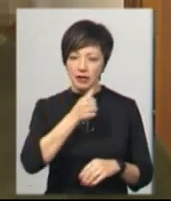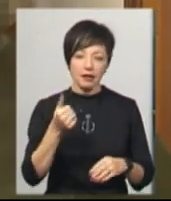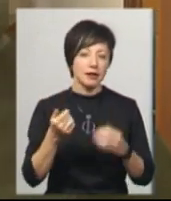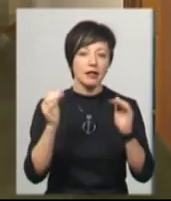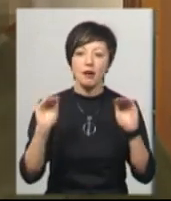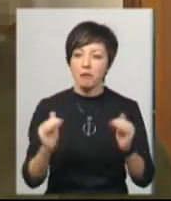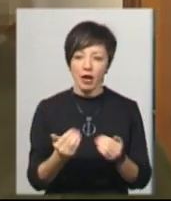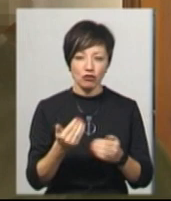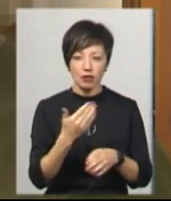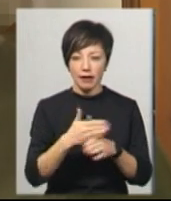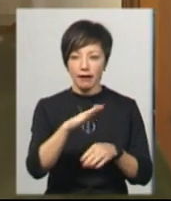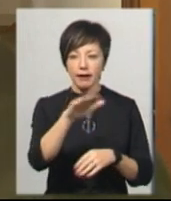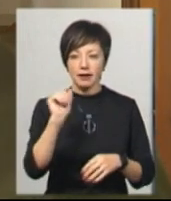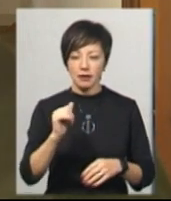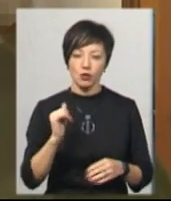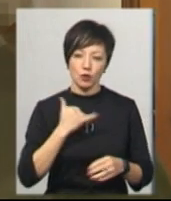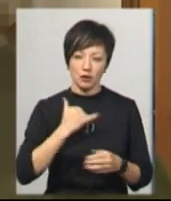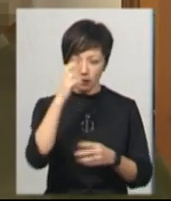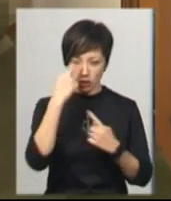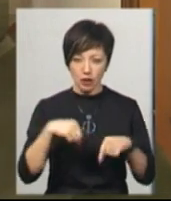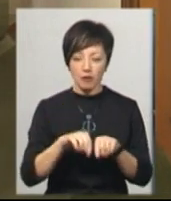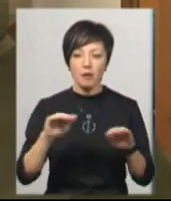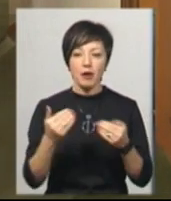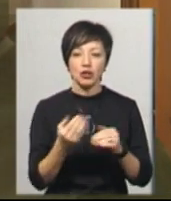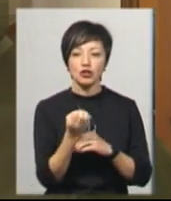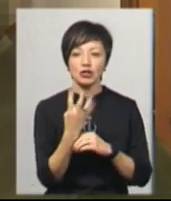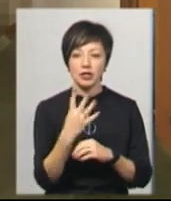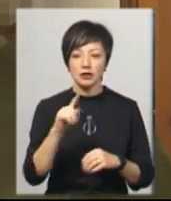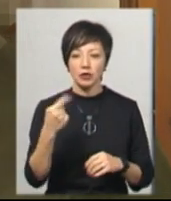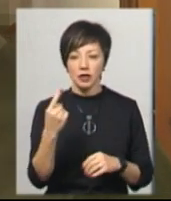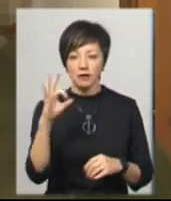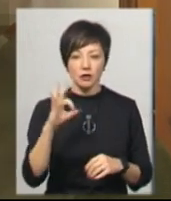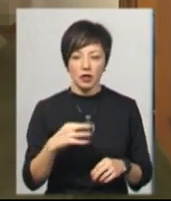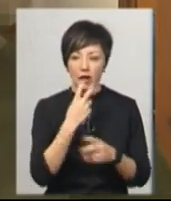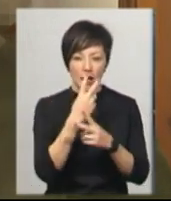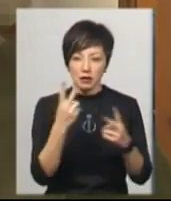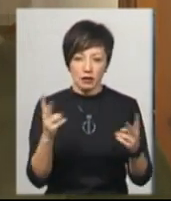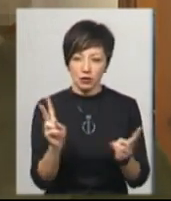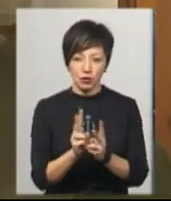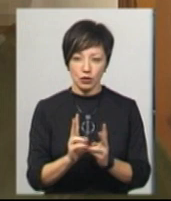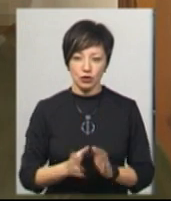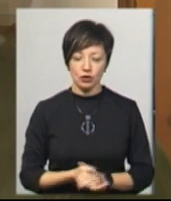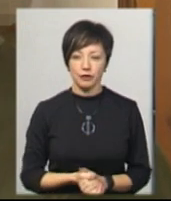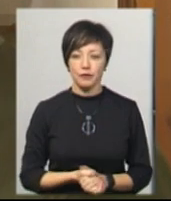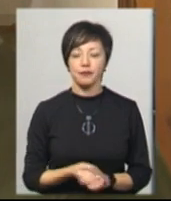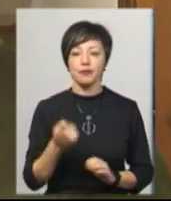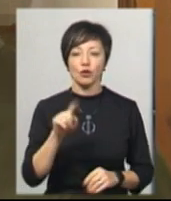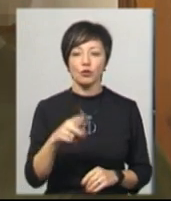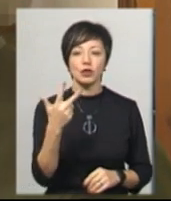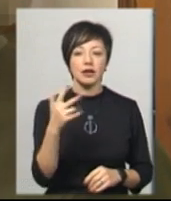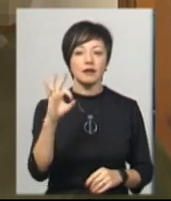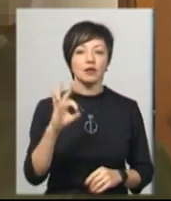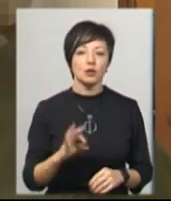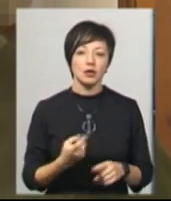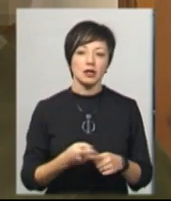кредит, який зустрічається в нашій державі, тому що менше, як 14,1 відсотка я ніде не зустрічав. Тому три відсотка –